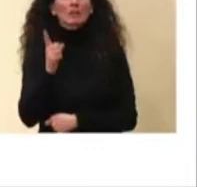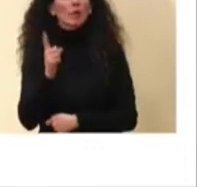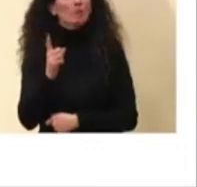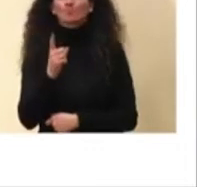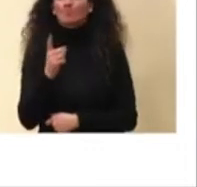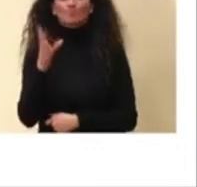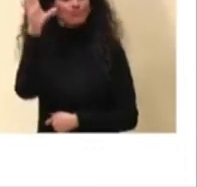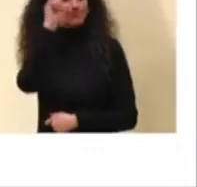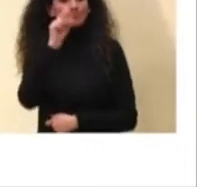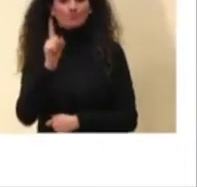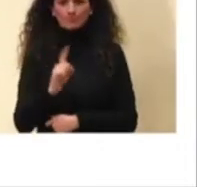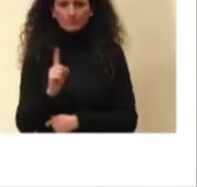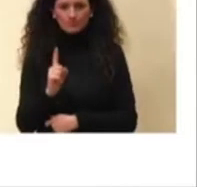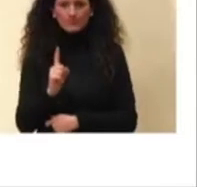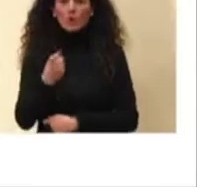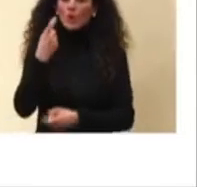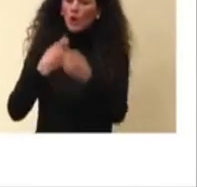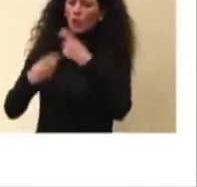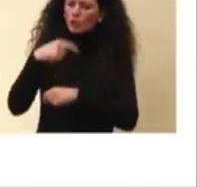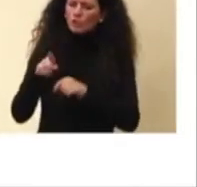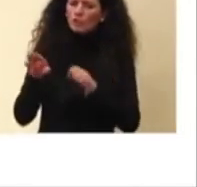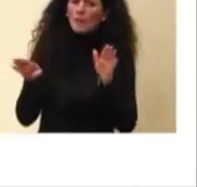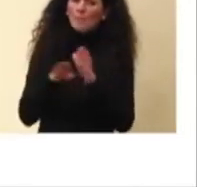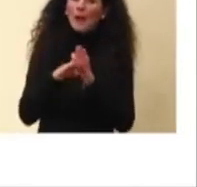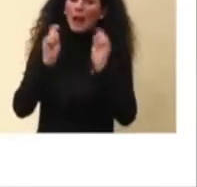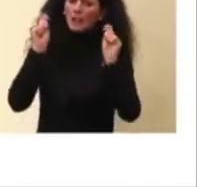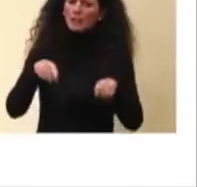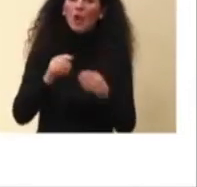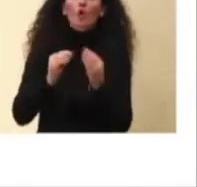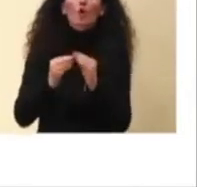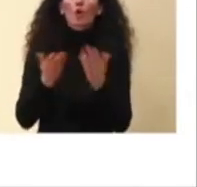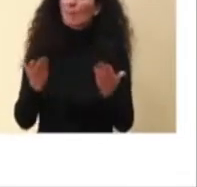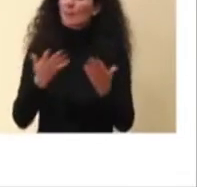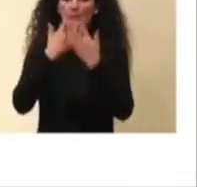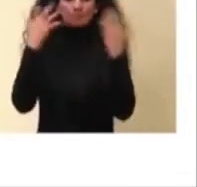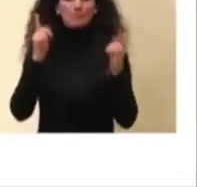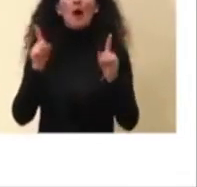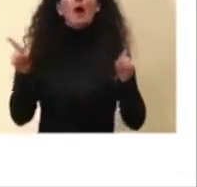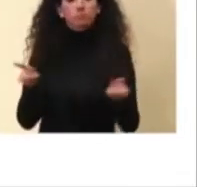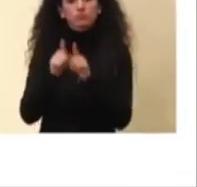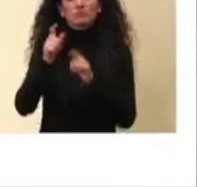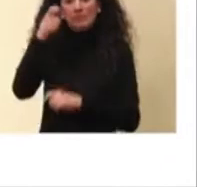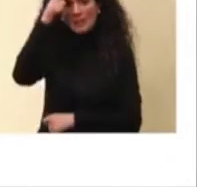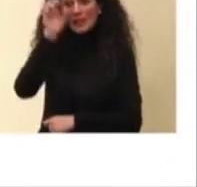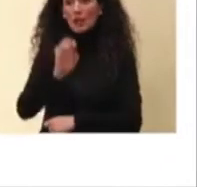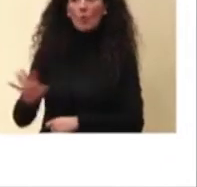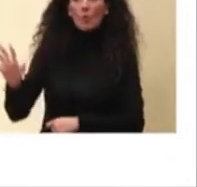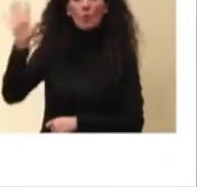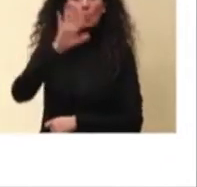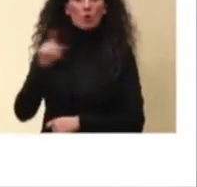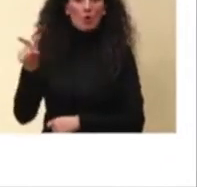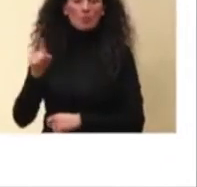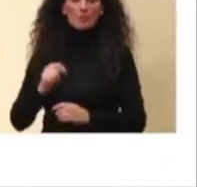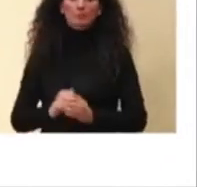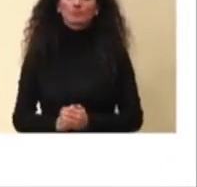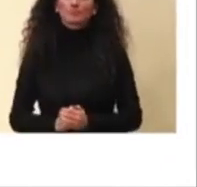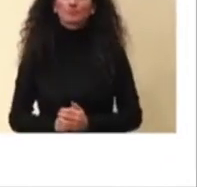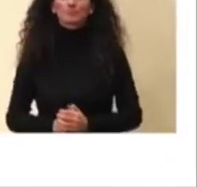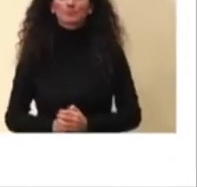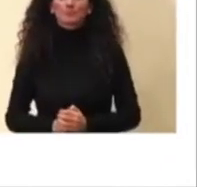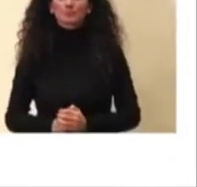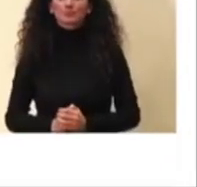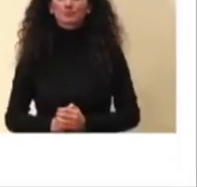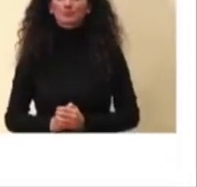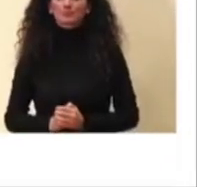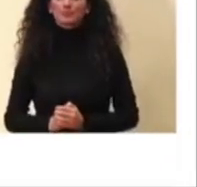'indicazione che troviamo presente anche in altri paesi. Questo vale ovviamente per darvi l'idea di come